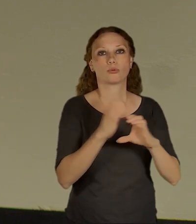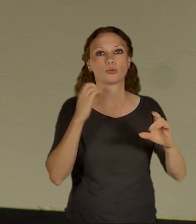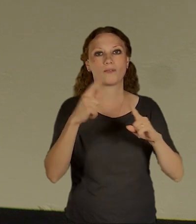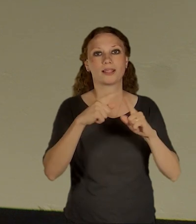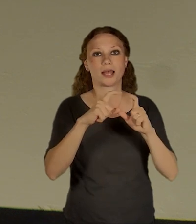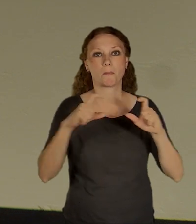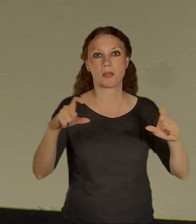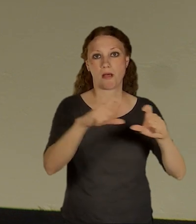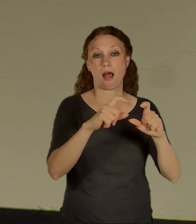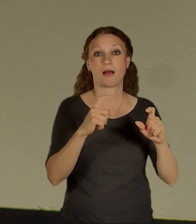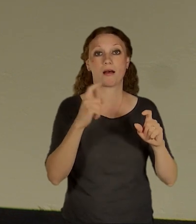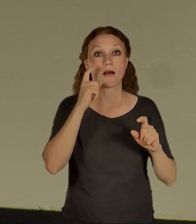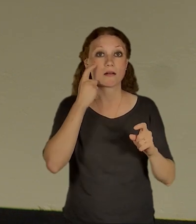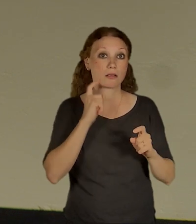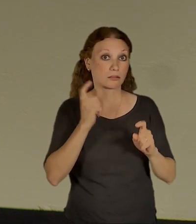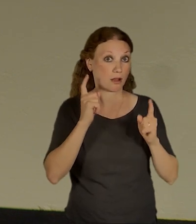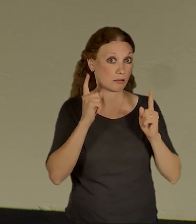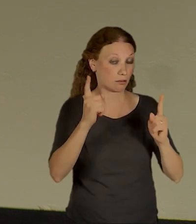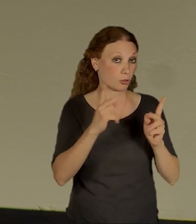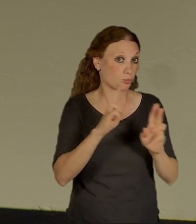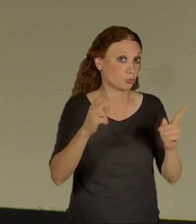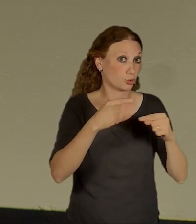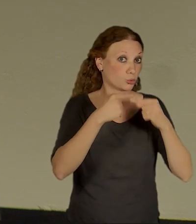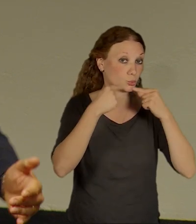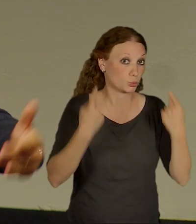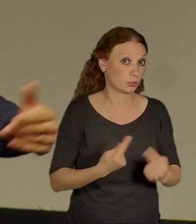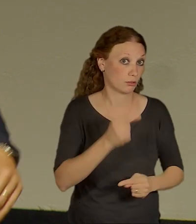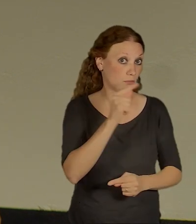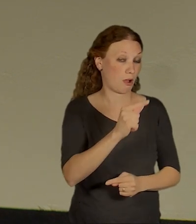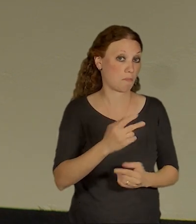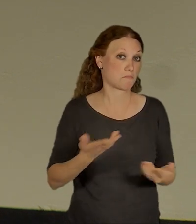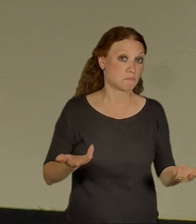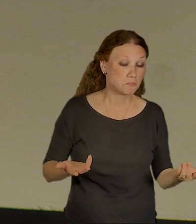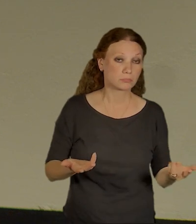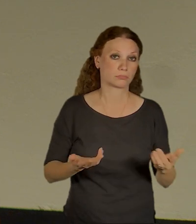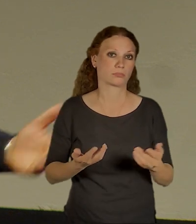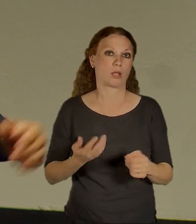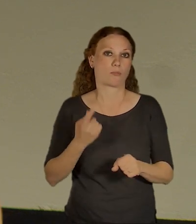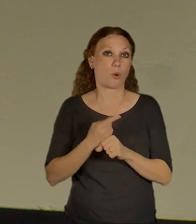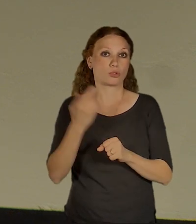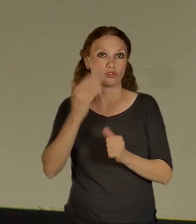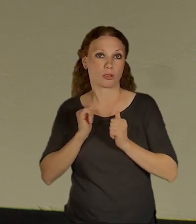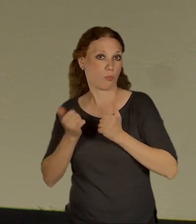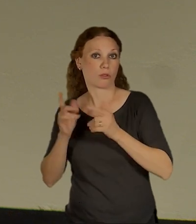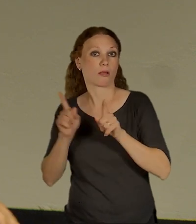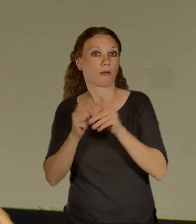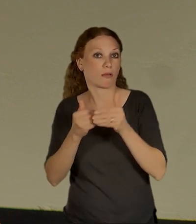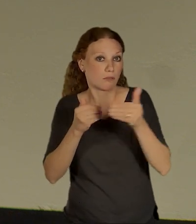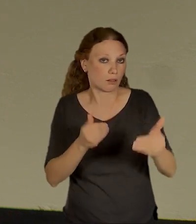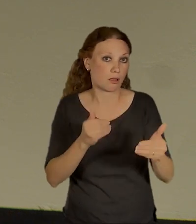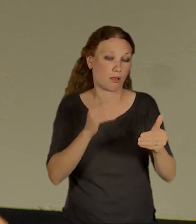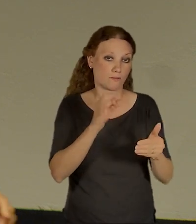železniční mod. Možná by tam byl prostor i pro nějaký jiný rozvoj, než jenom v rámci toho Černého mostu. Tak jak se díváme na toto?